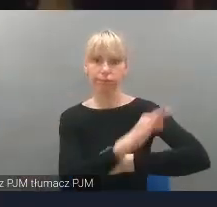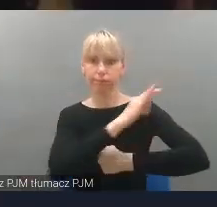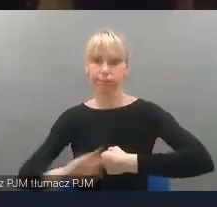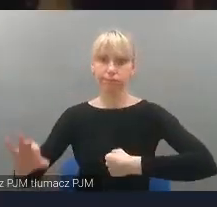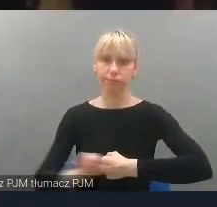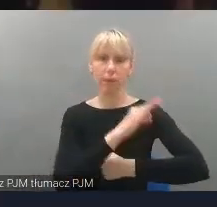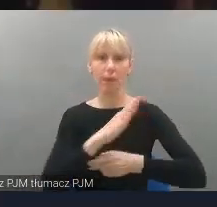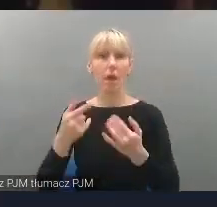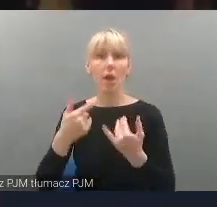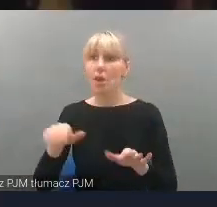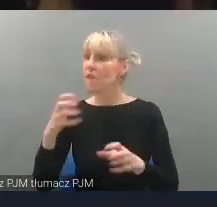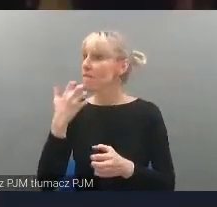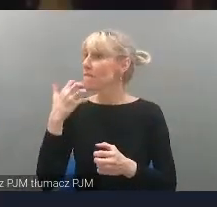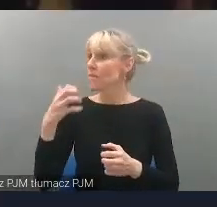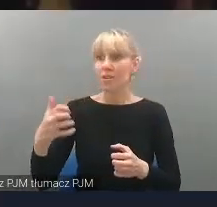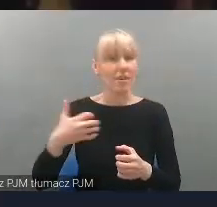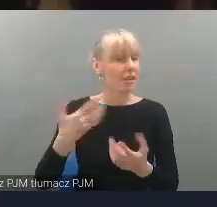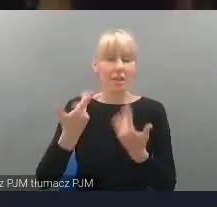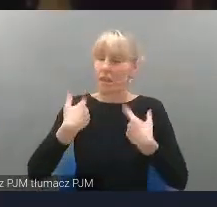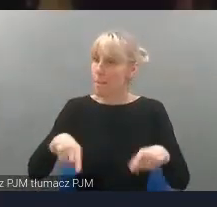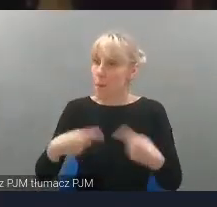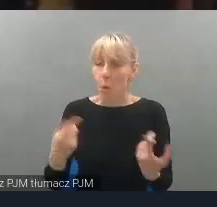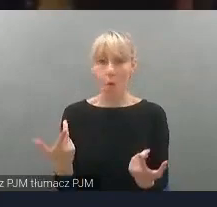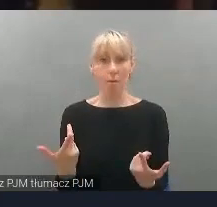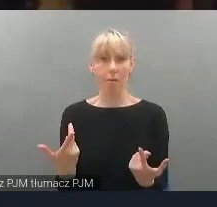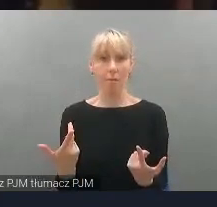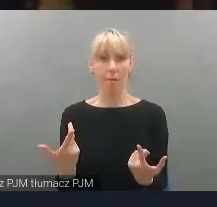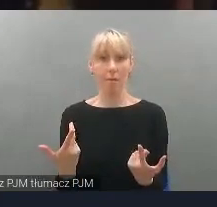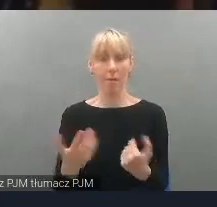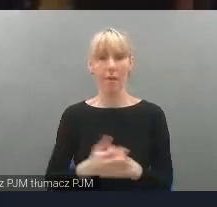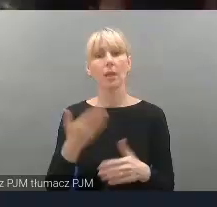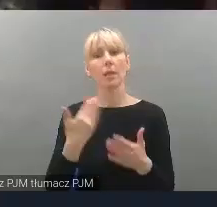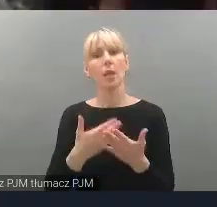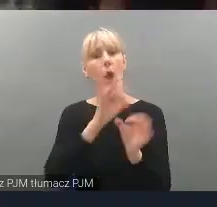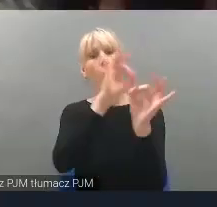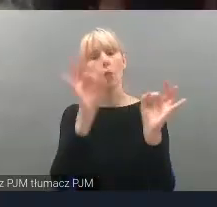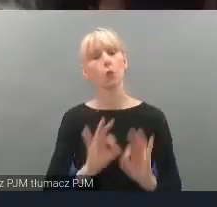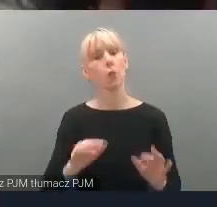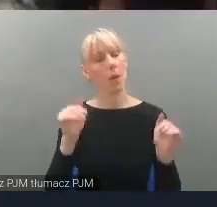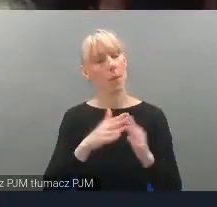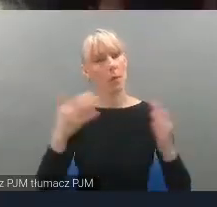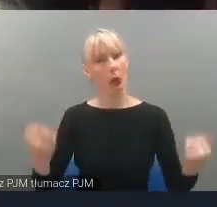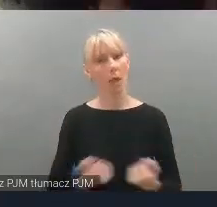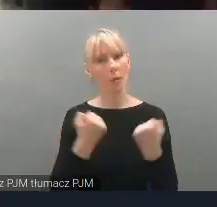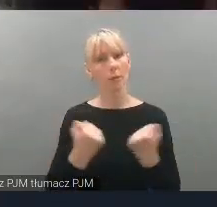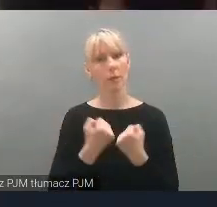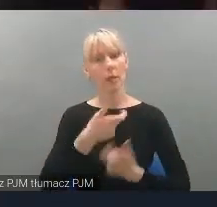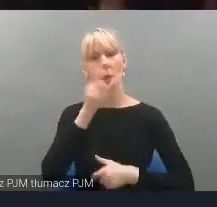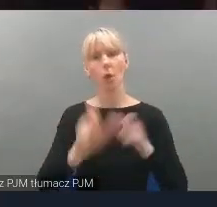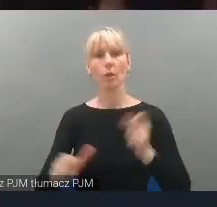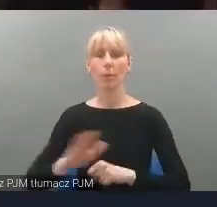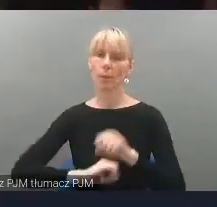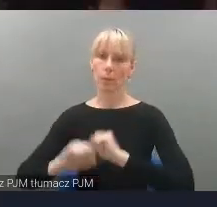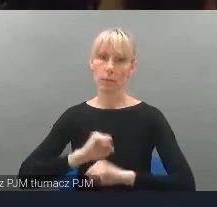sztuka może aktywizować osoby niepełnosprawne oraz czy te osoby mogą taką sztukę tworzyć. Oczywiście, że mogą, ale poza